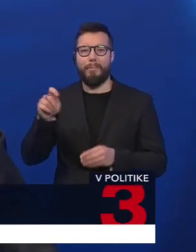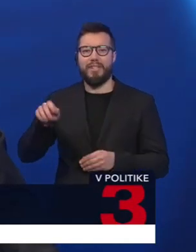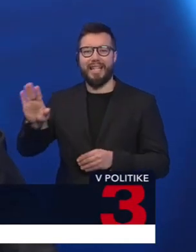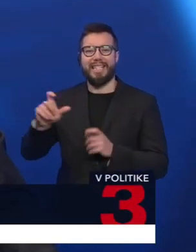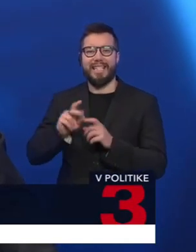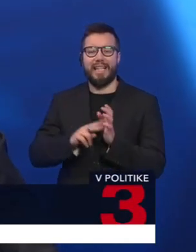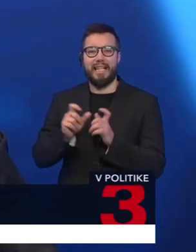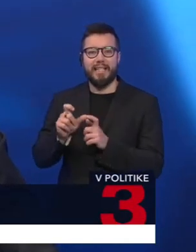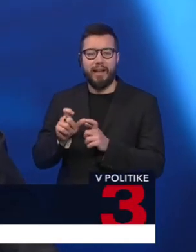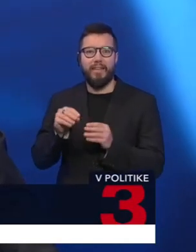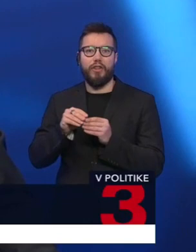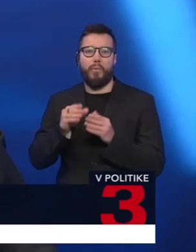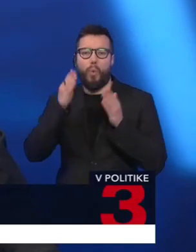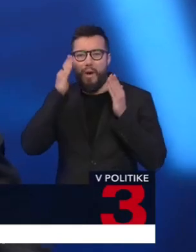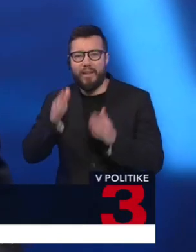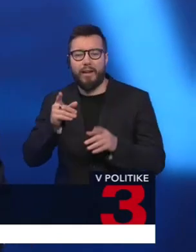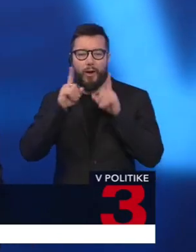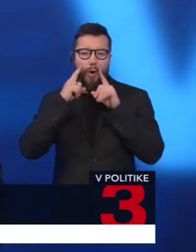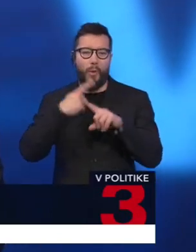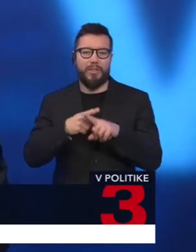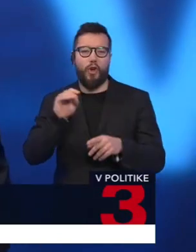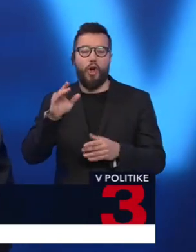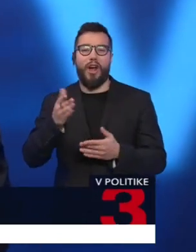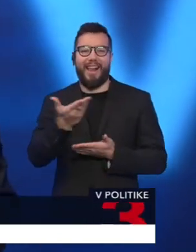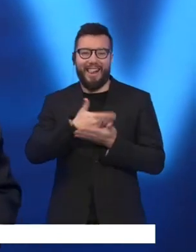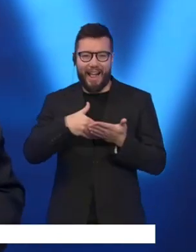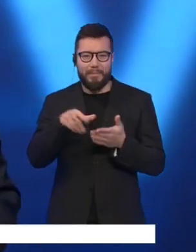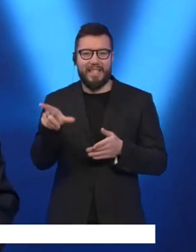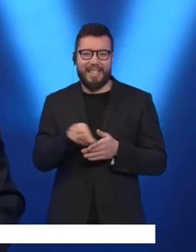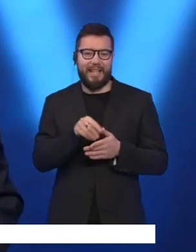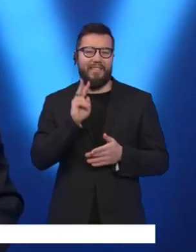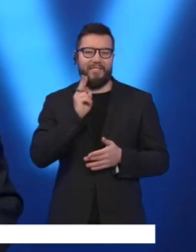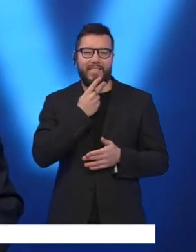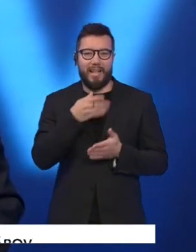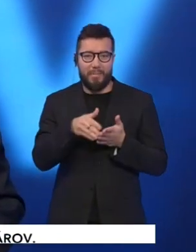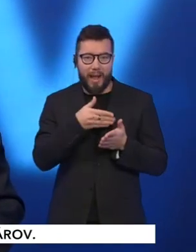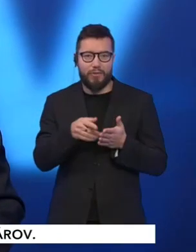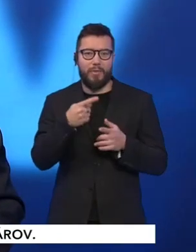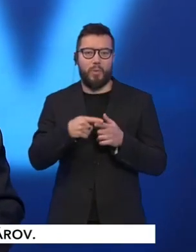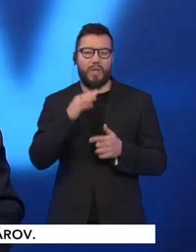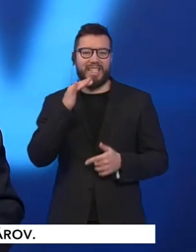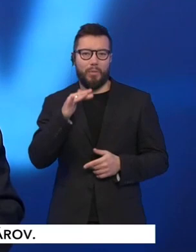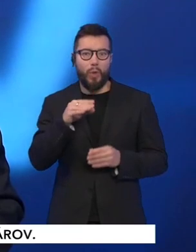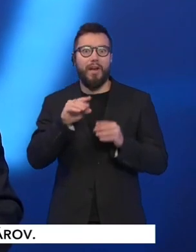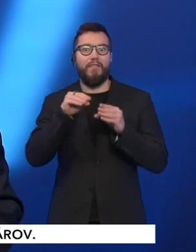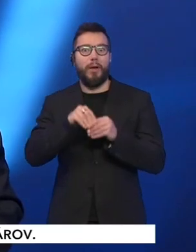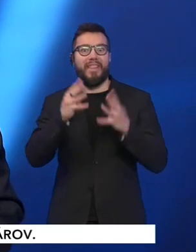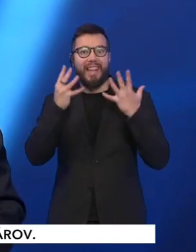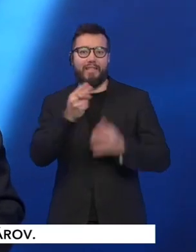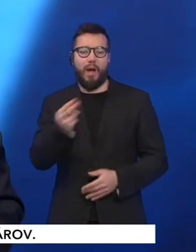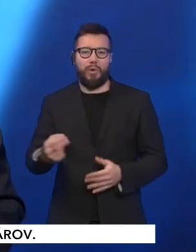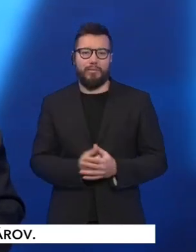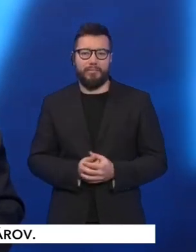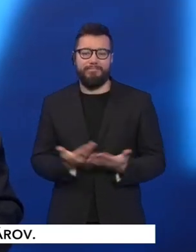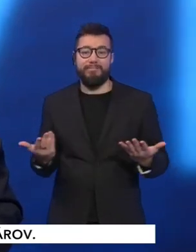hoaxu o chlebe s bravčovou vegánskou masťou za 8,90. Asi sa už nedovzdeláva, keďže jeho stranická kolegyňa zrušila